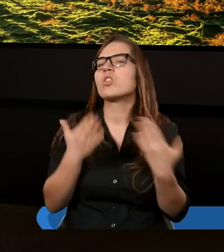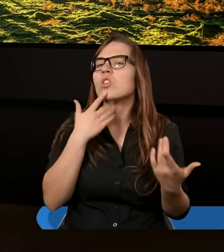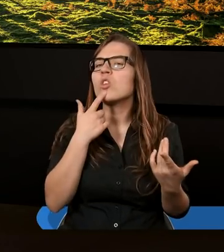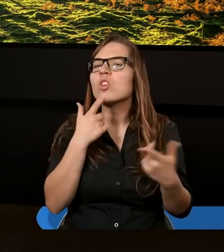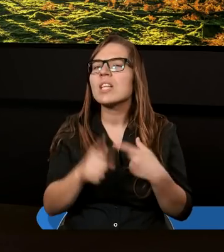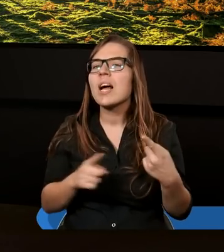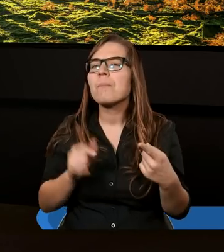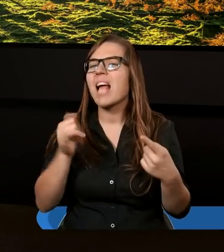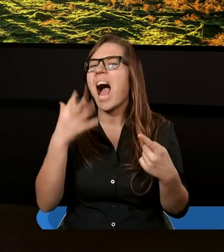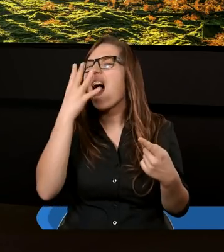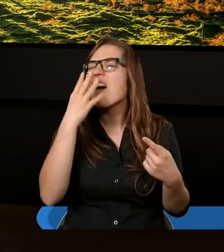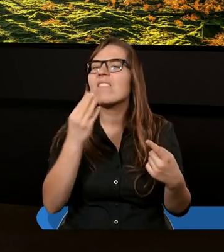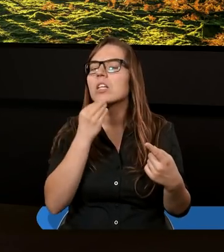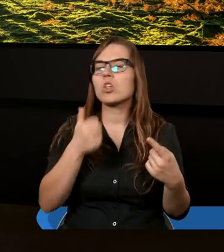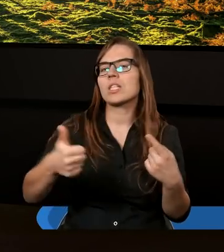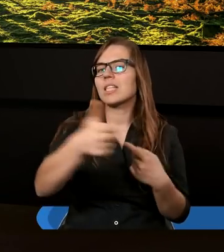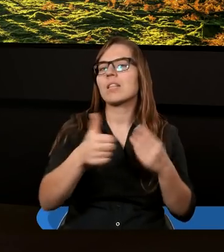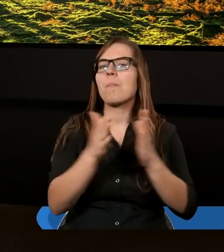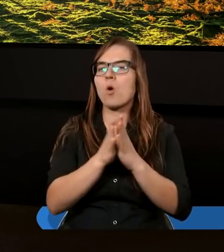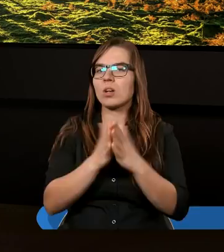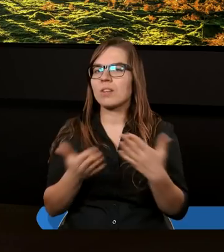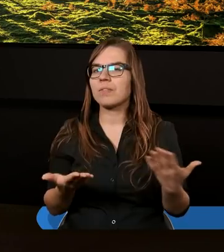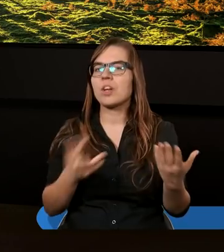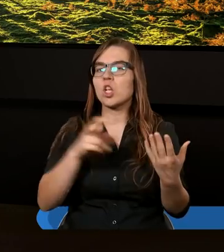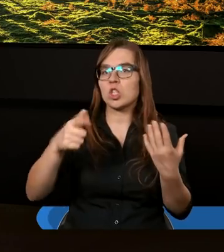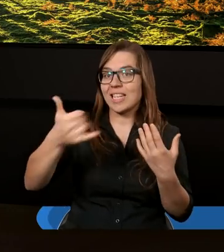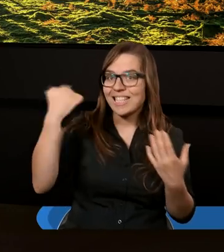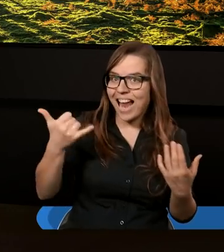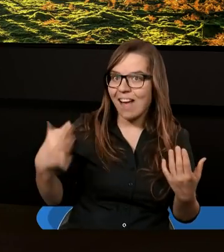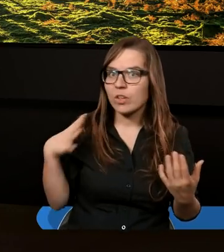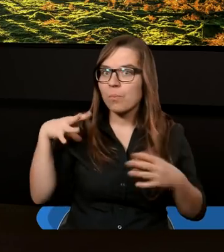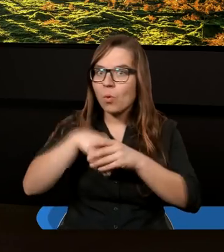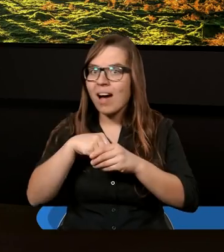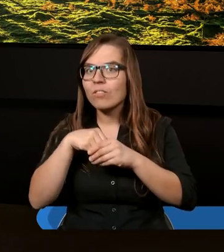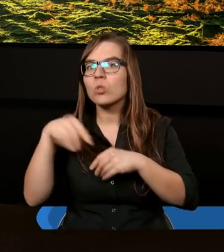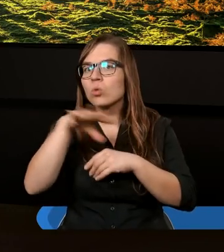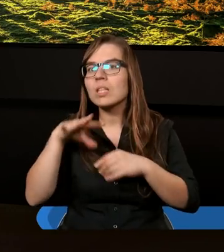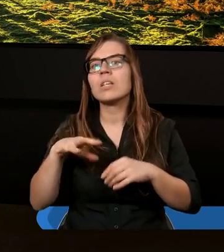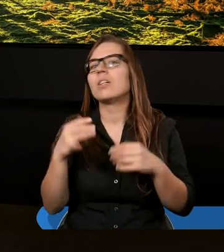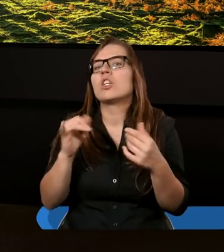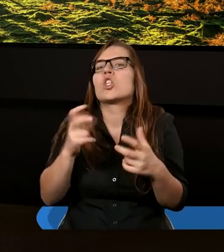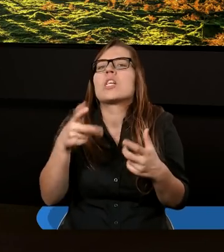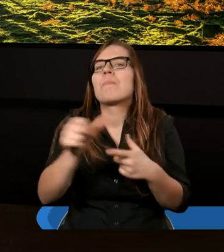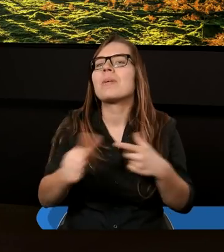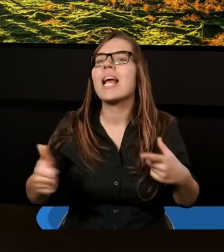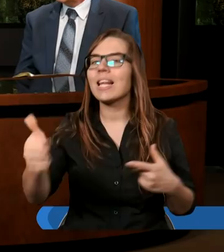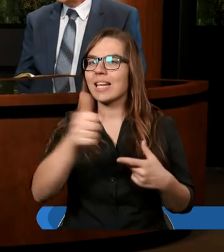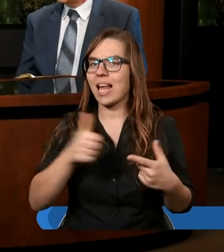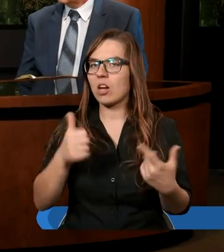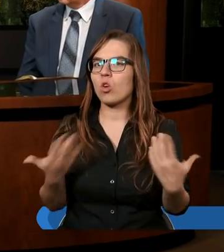Jak wyglądała ta ich jedność? Czy ona zawsze była wśród nich, czy nie? Czym w ogóle jest ta jedność?